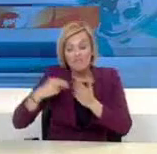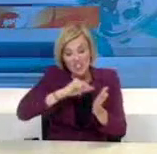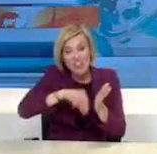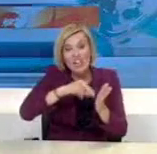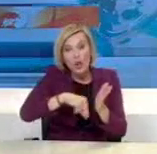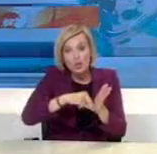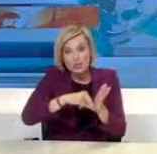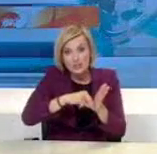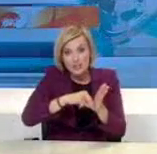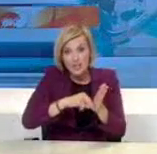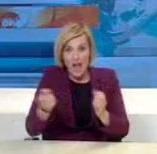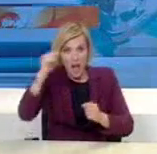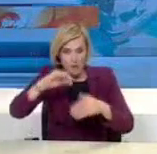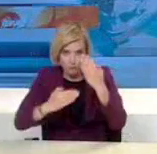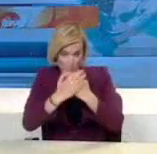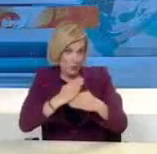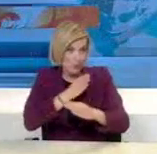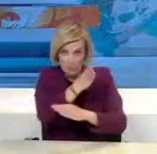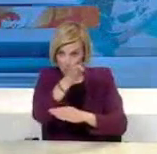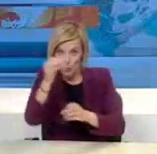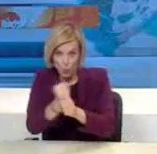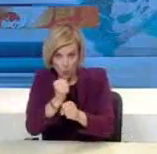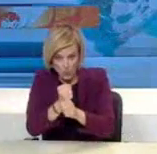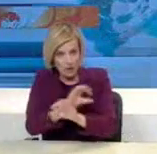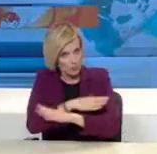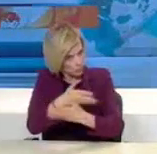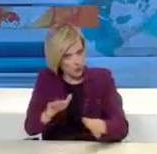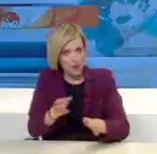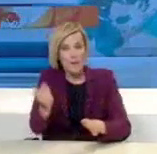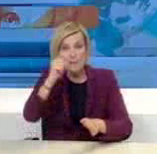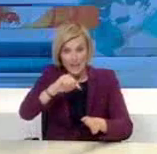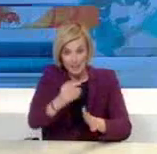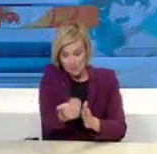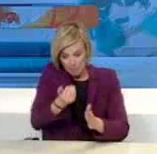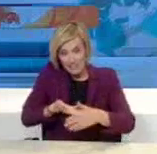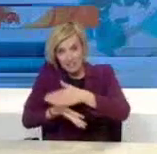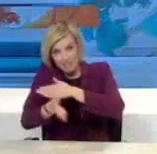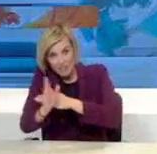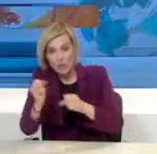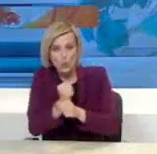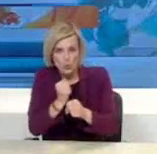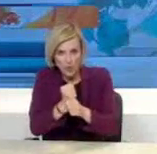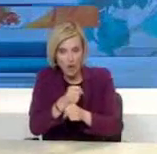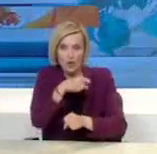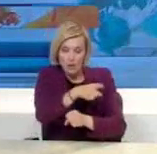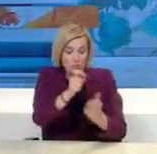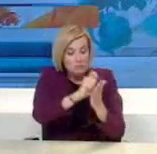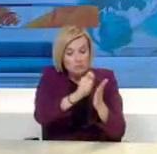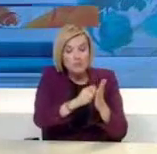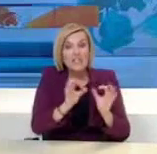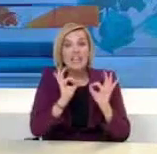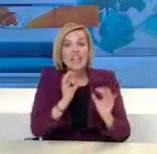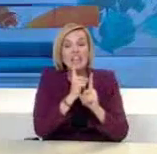εργοδότη και μόνο. Και ενημερωτικά σας λέω ότι σήμερα πραγματοποιήθηκαν, και θέλω να σταθώ σε αυτό, σε όλη την Ελλάδα